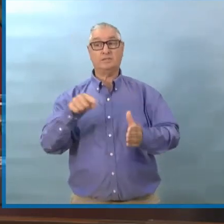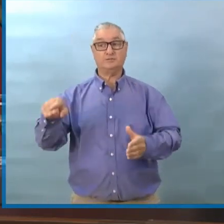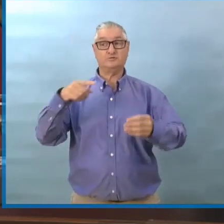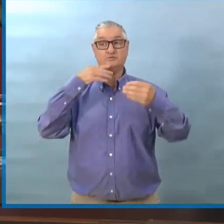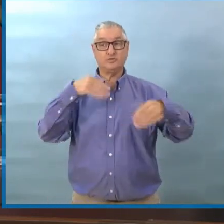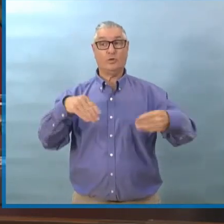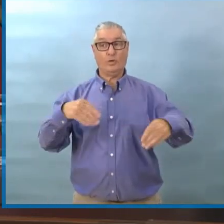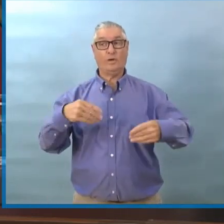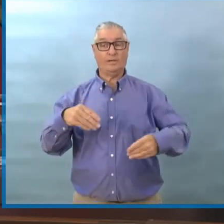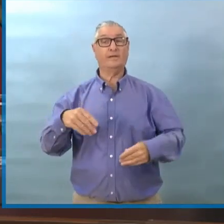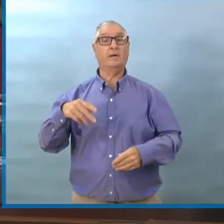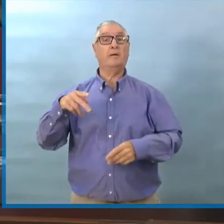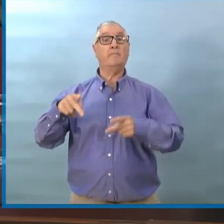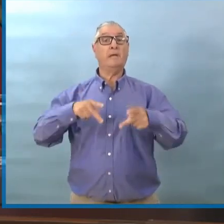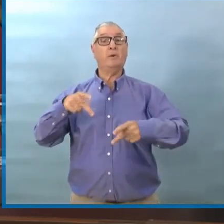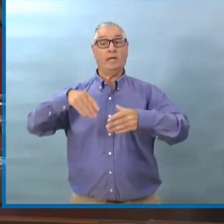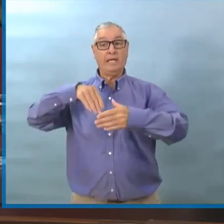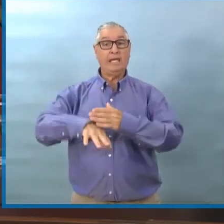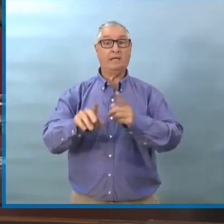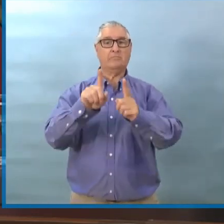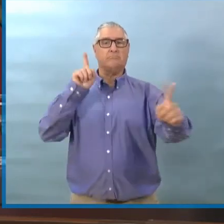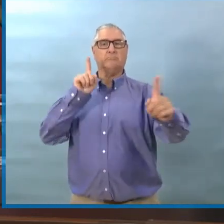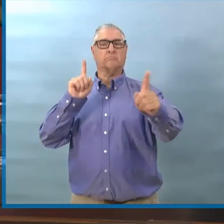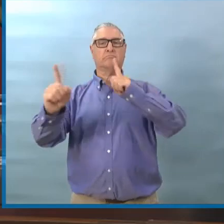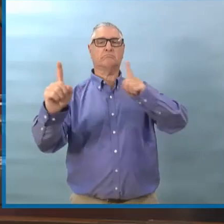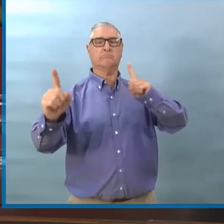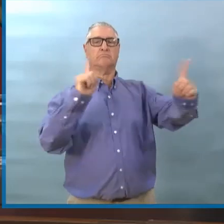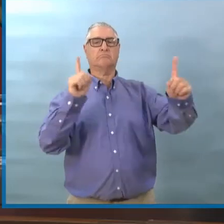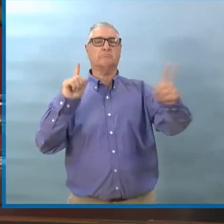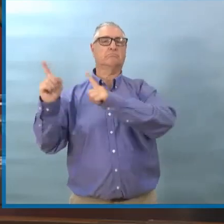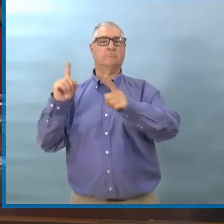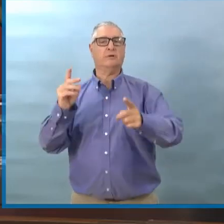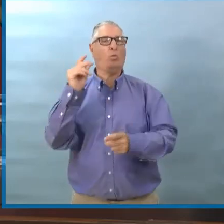commerciaux, c'est des interactions courtes.